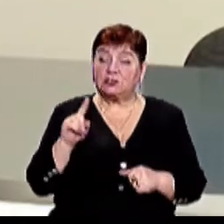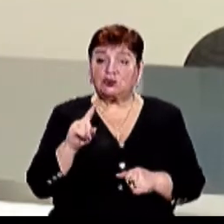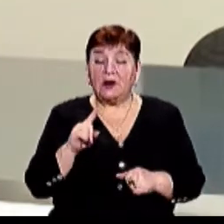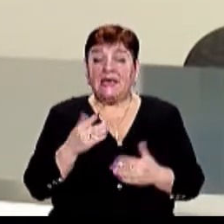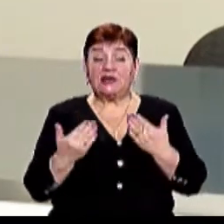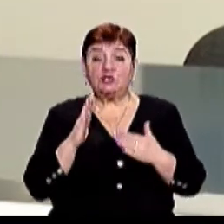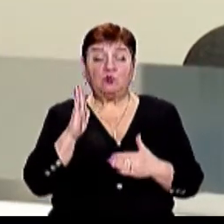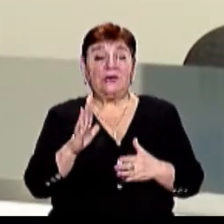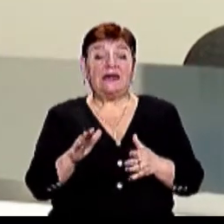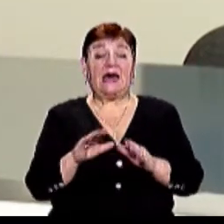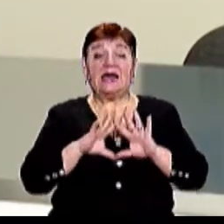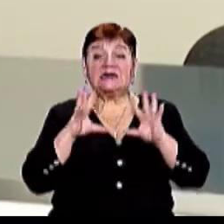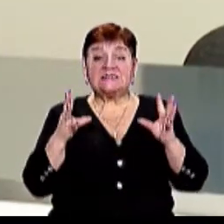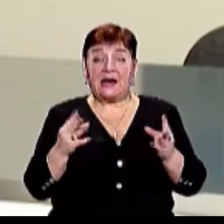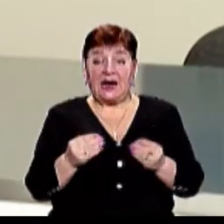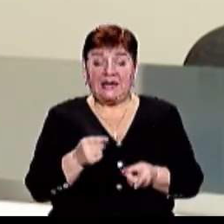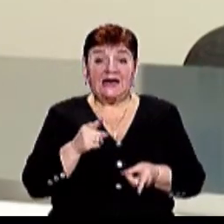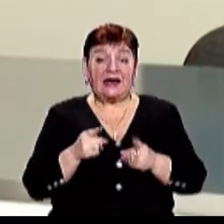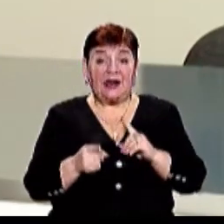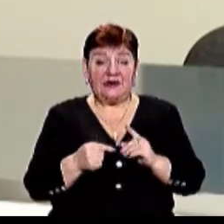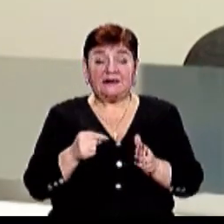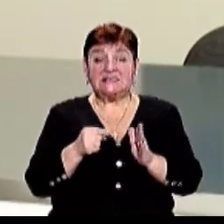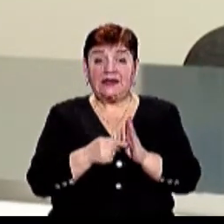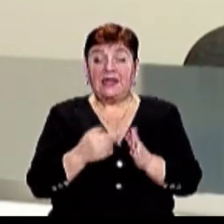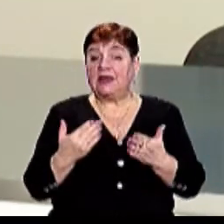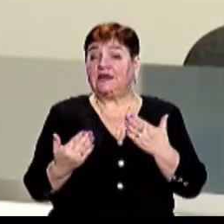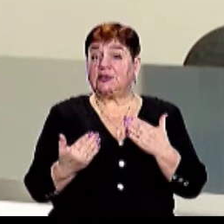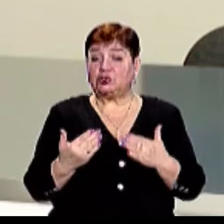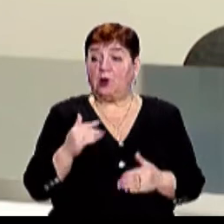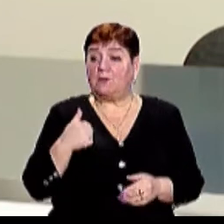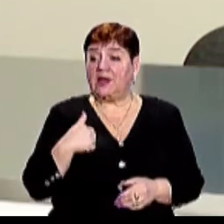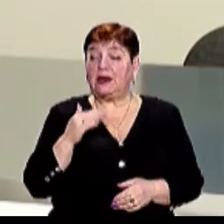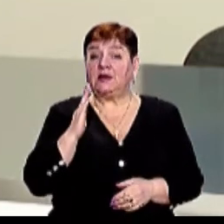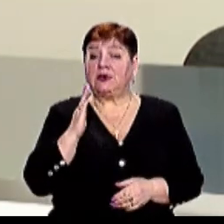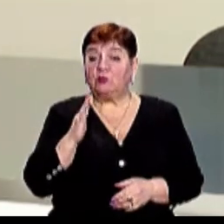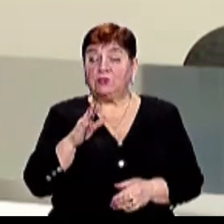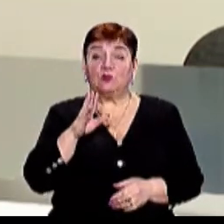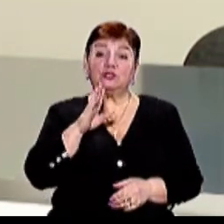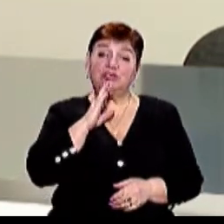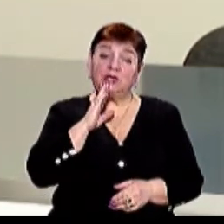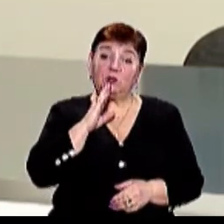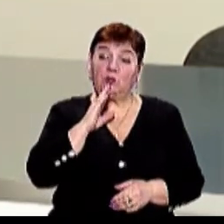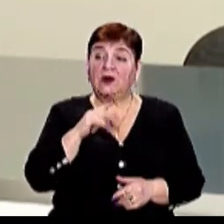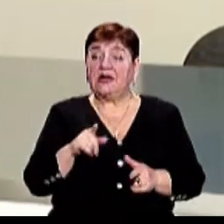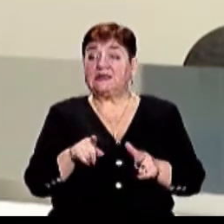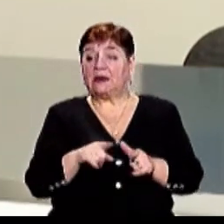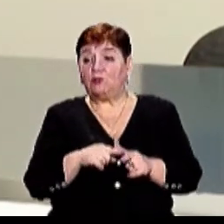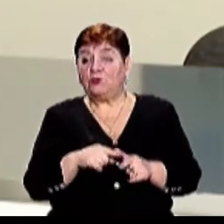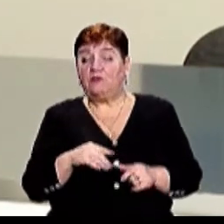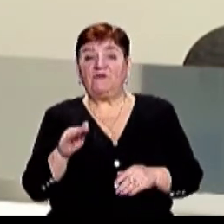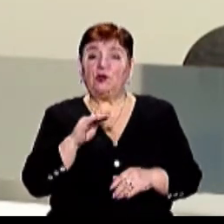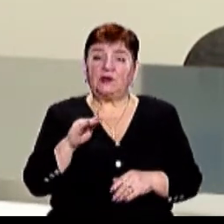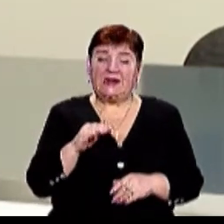буде на загалі, якщо це не буде вживати реально в практичних цілях, тобто якщо ми не будемо називати жінку юристкою, старакіною,